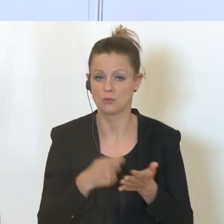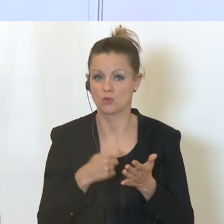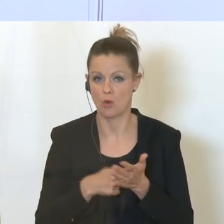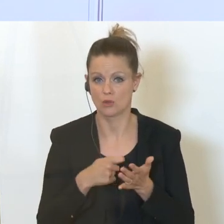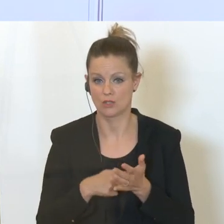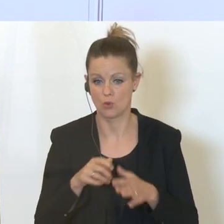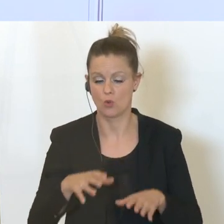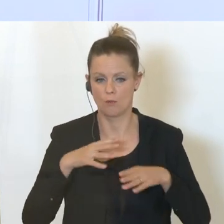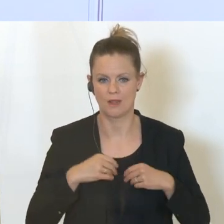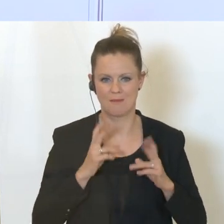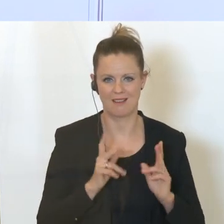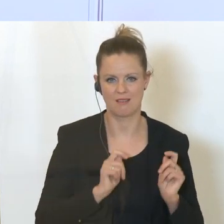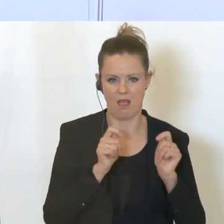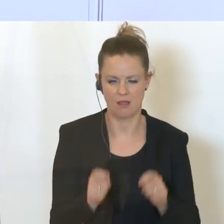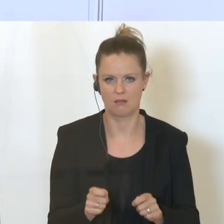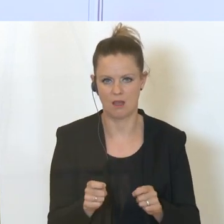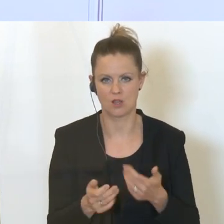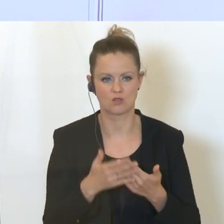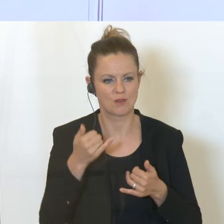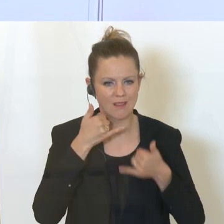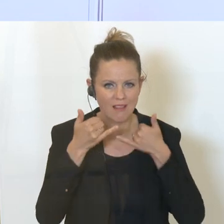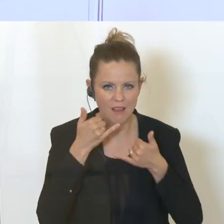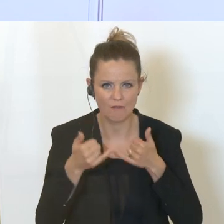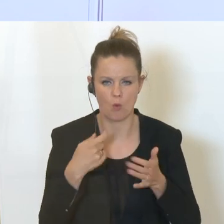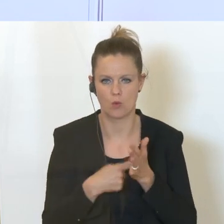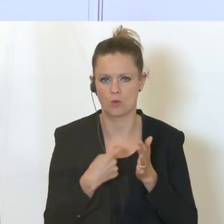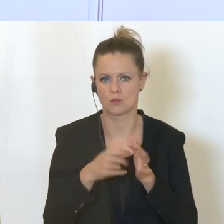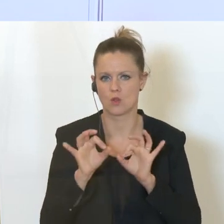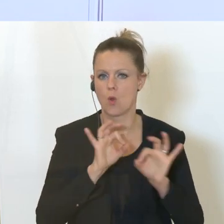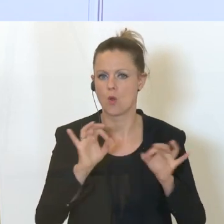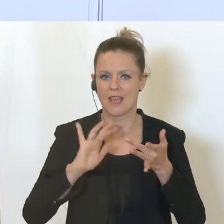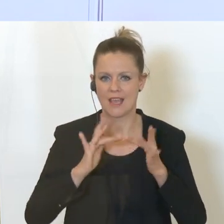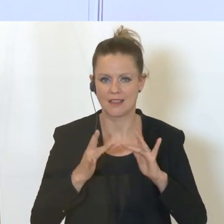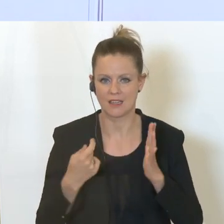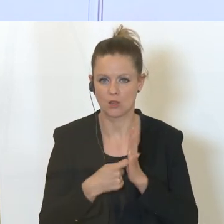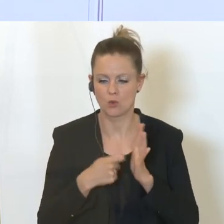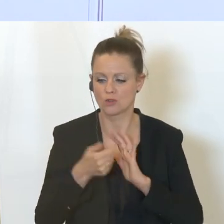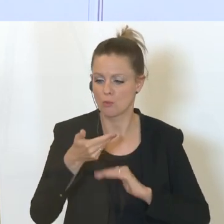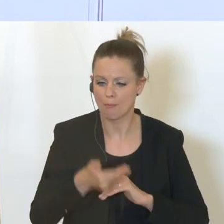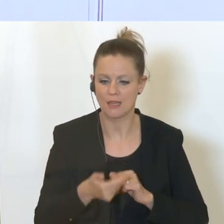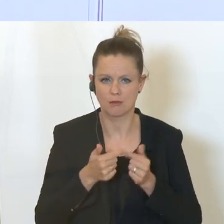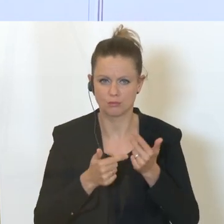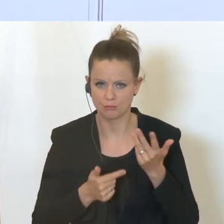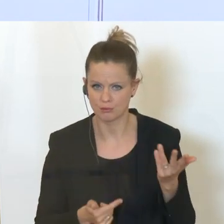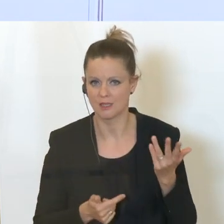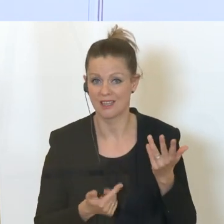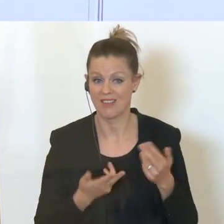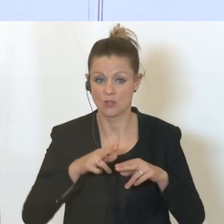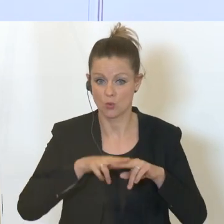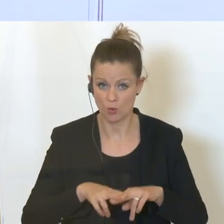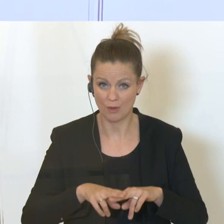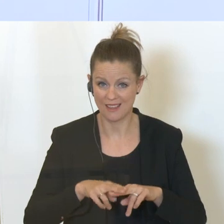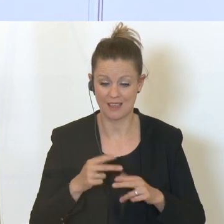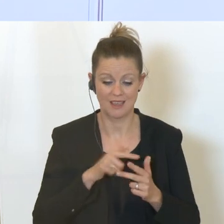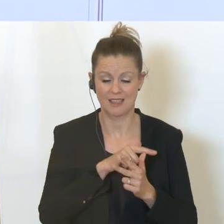kann, wie zum Beispiel die Telefonkosten oder das Internetkosten oder die Mietkosten. Alles das, was noch überbleibt. Also